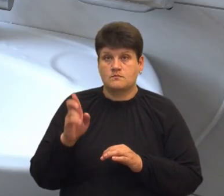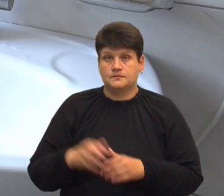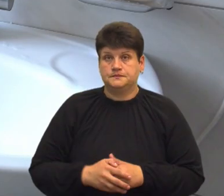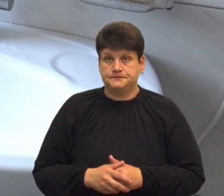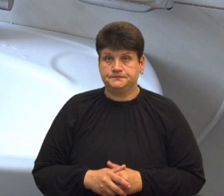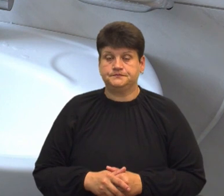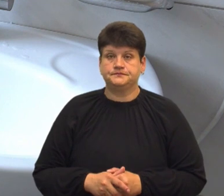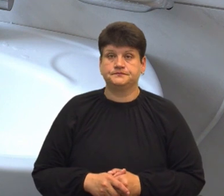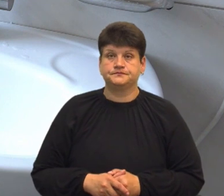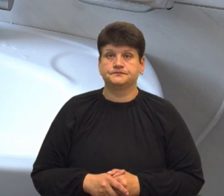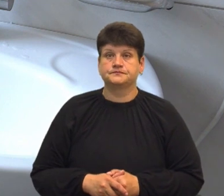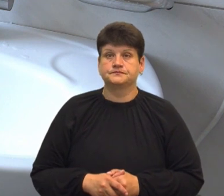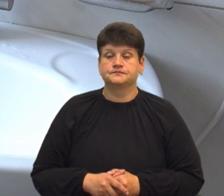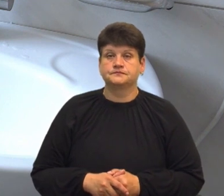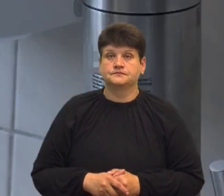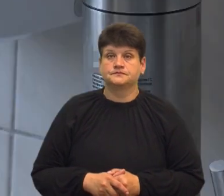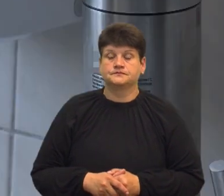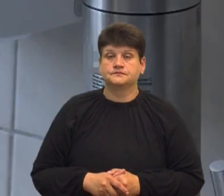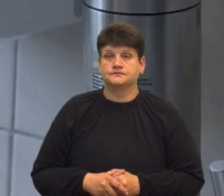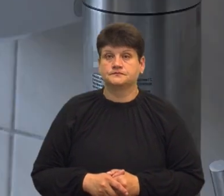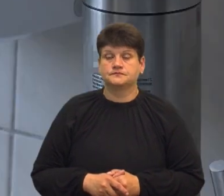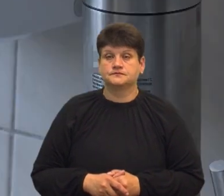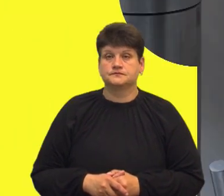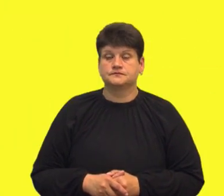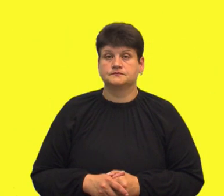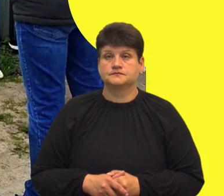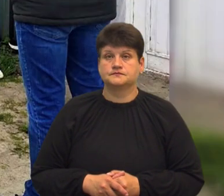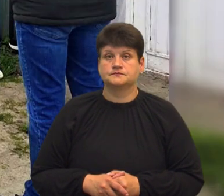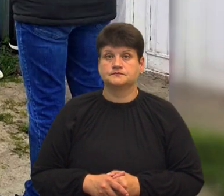Любов Гадомська, Андрій Прокопів, Суспільне новини, Тернопіль.